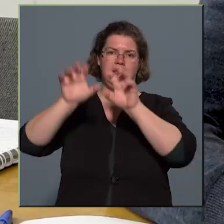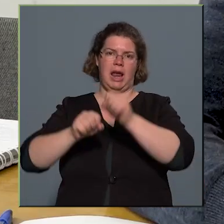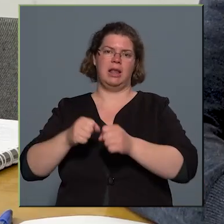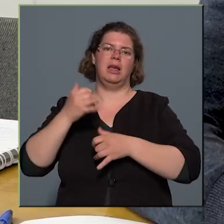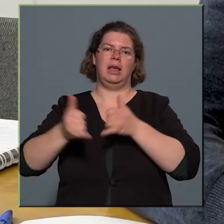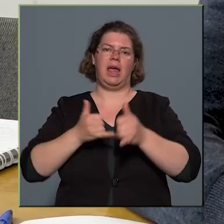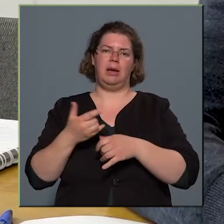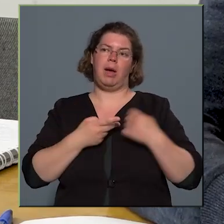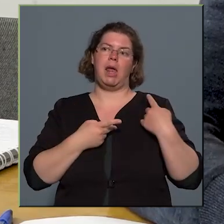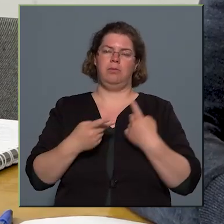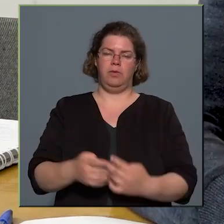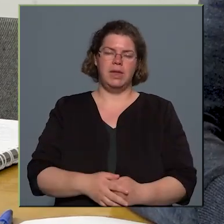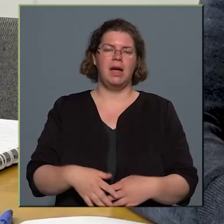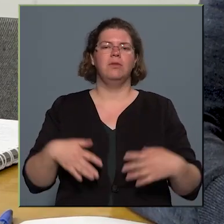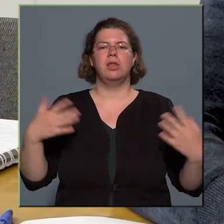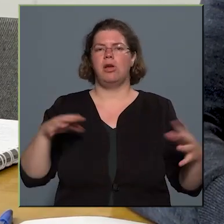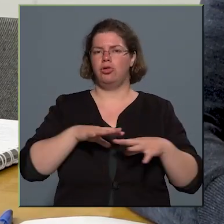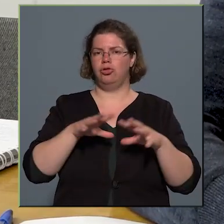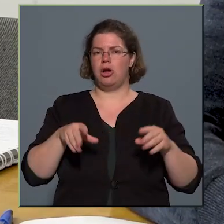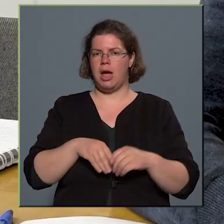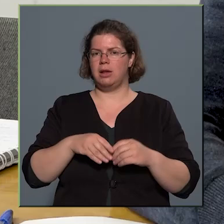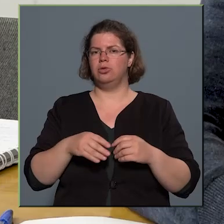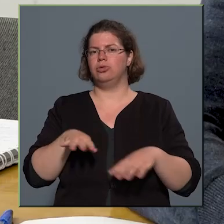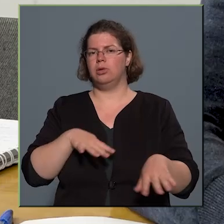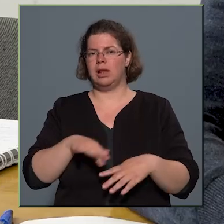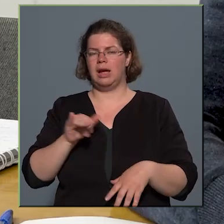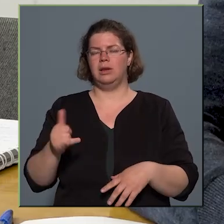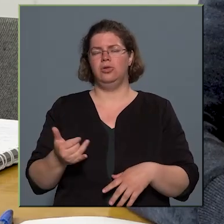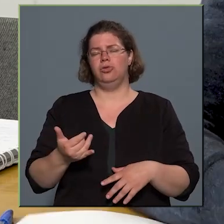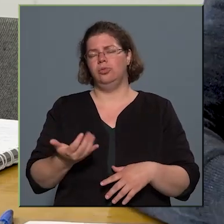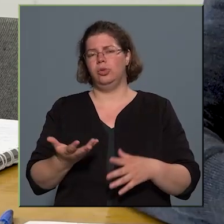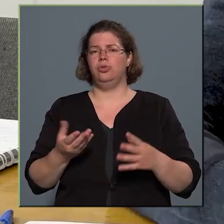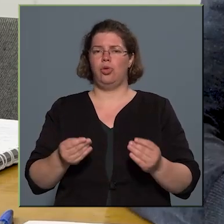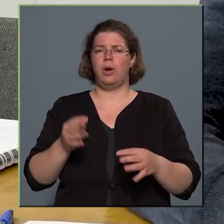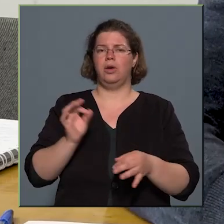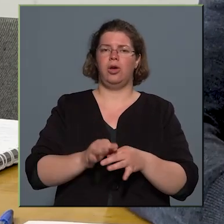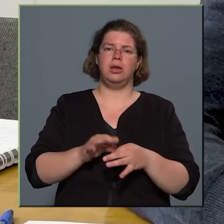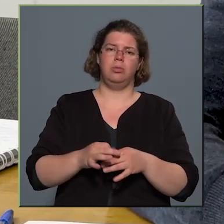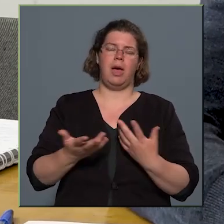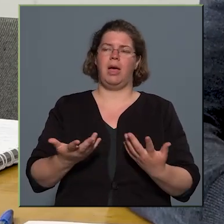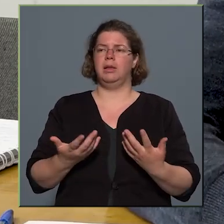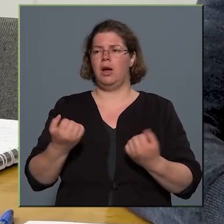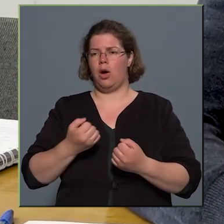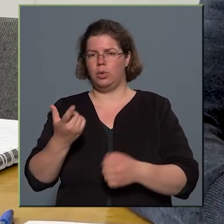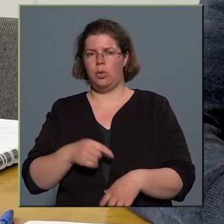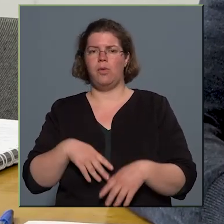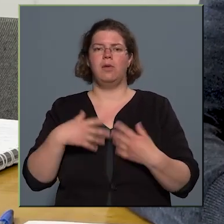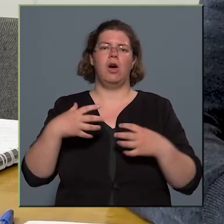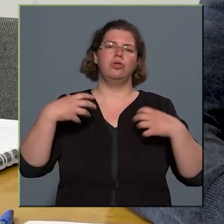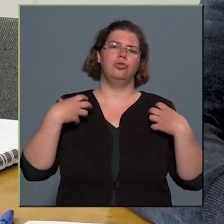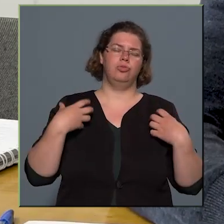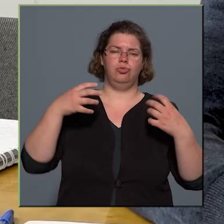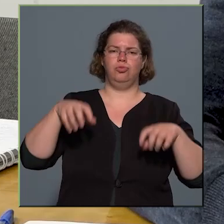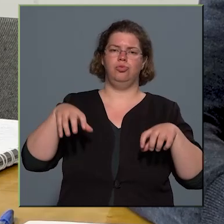illetve nyilván nagycsaládos közlekedések is sok esetben történnek, autóval, csomagszállítás, stb.